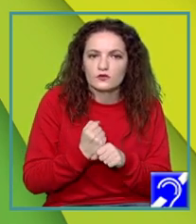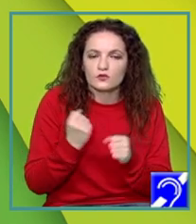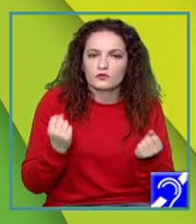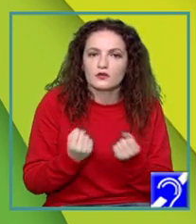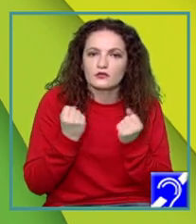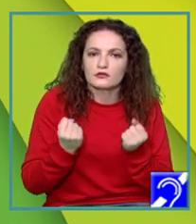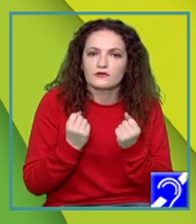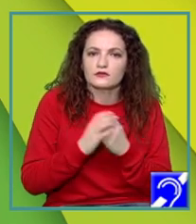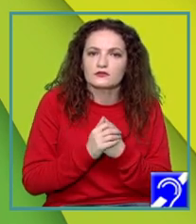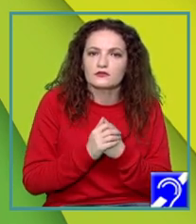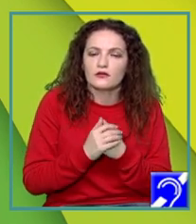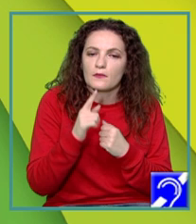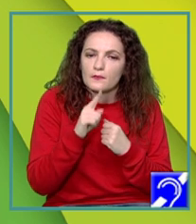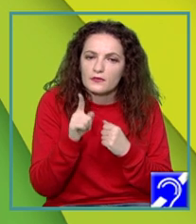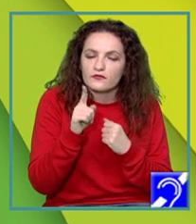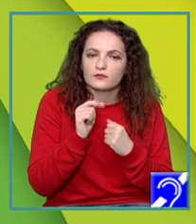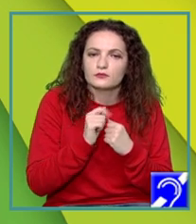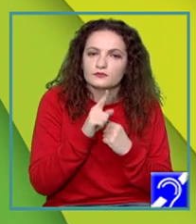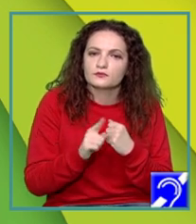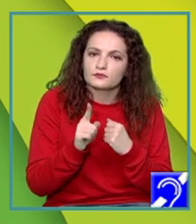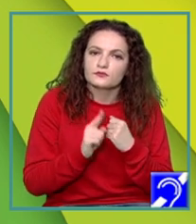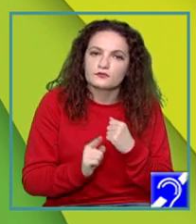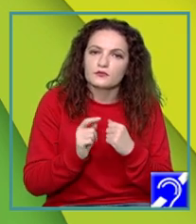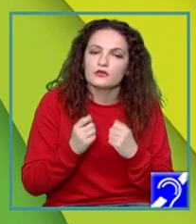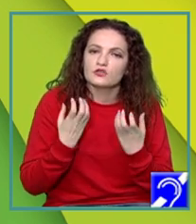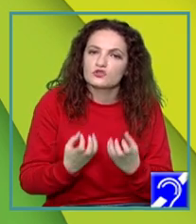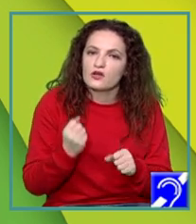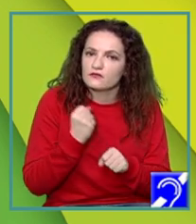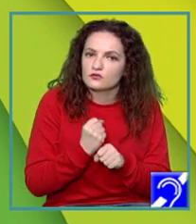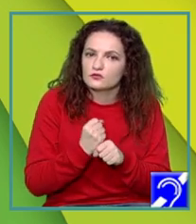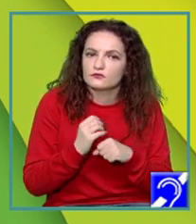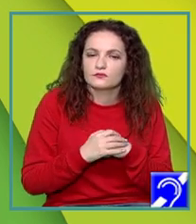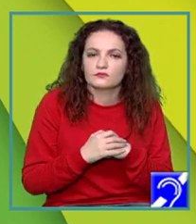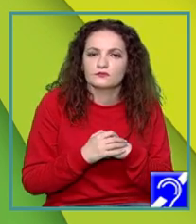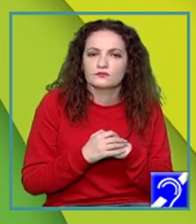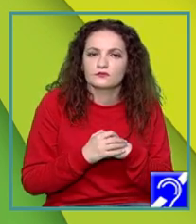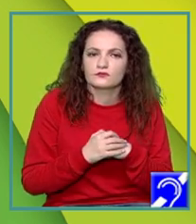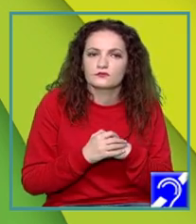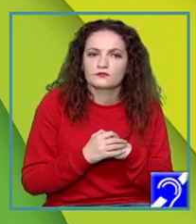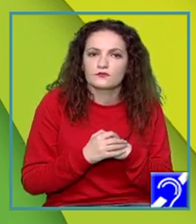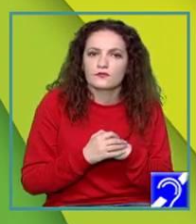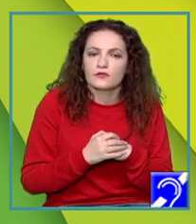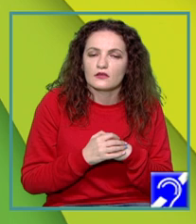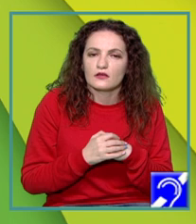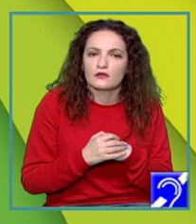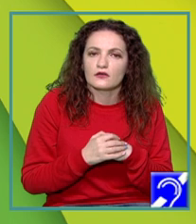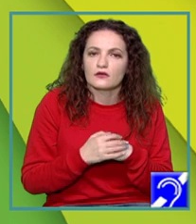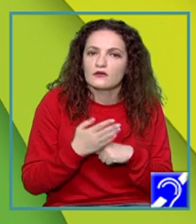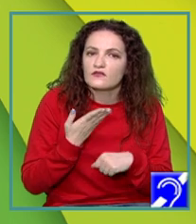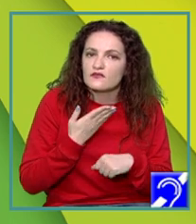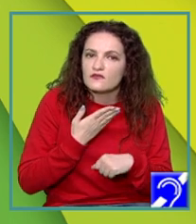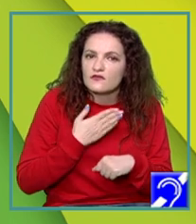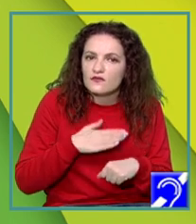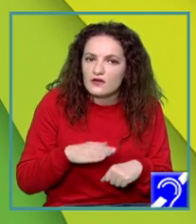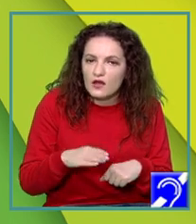vedeți și aici, să bifăm acele activități că au fost realizate. Și de asemenea, vă rog